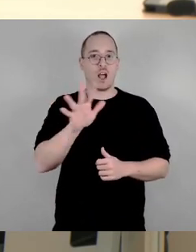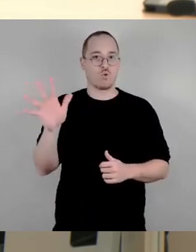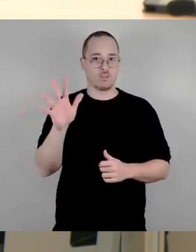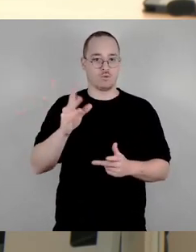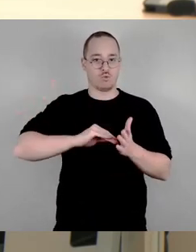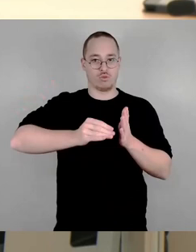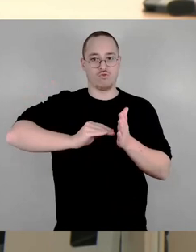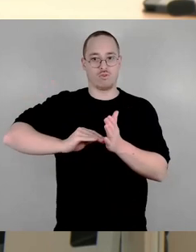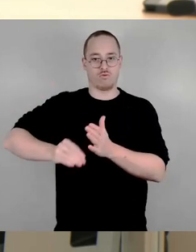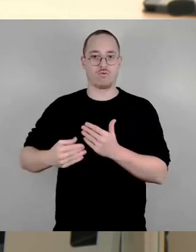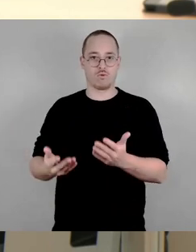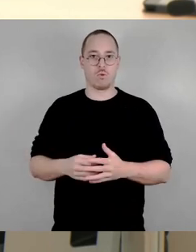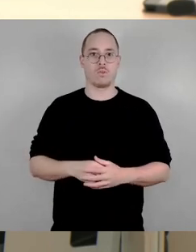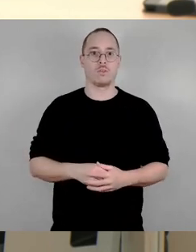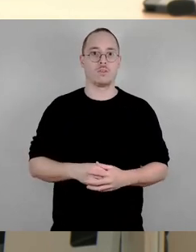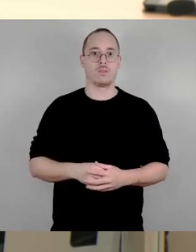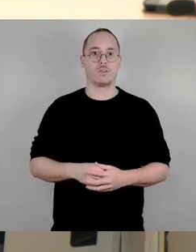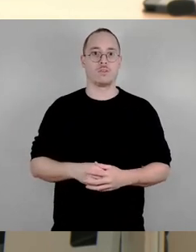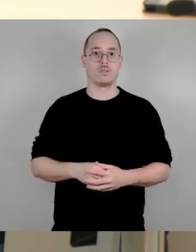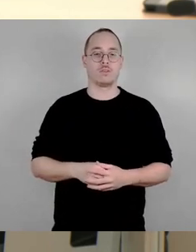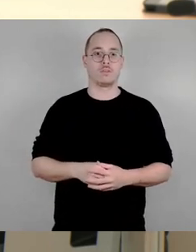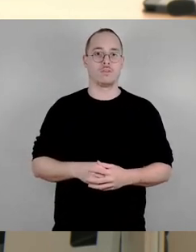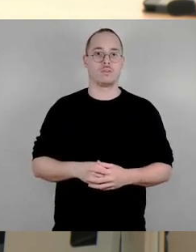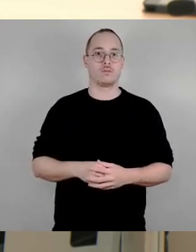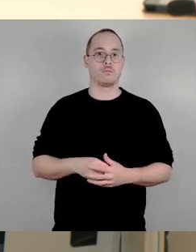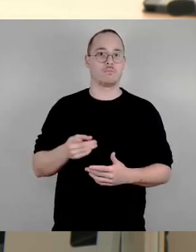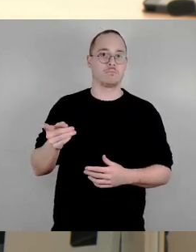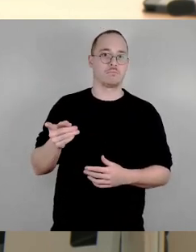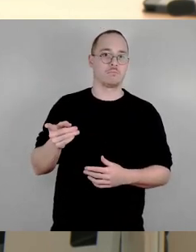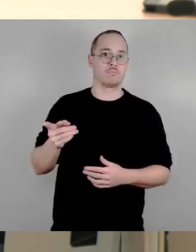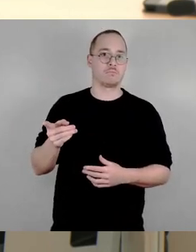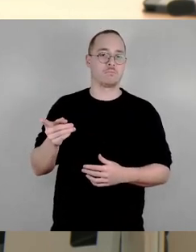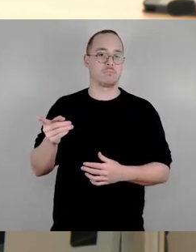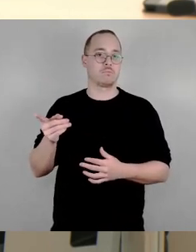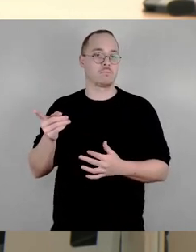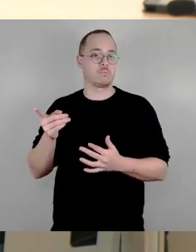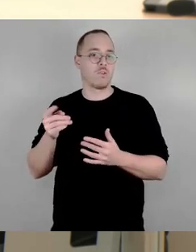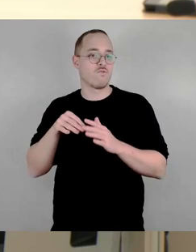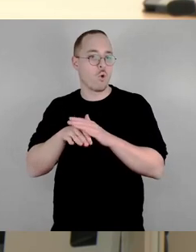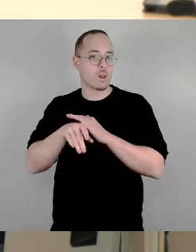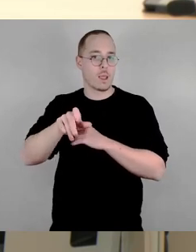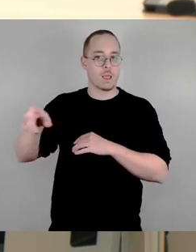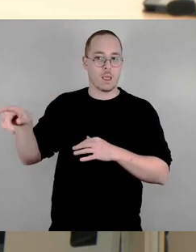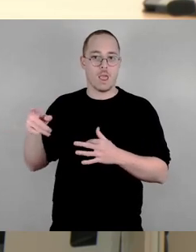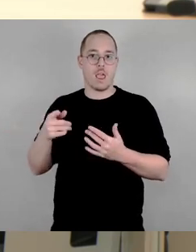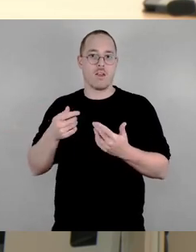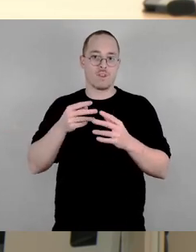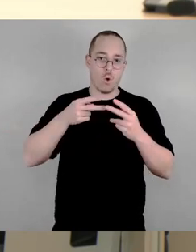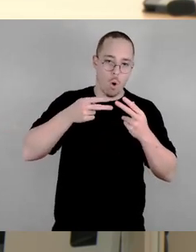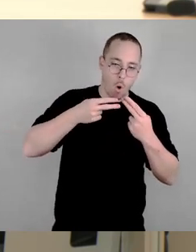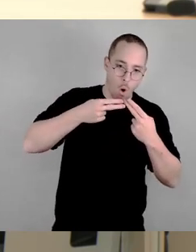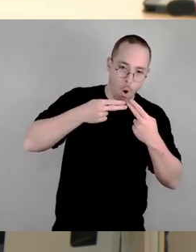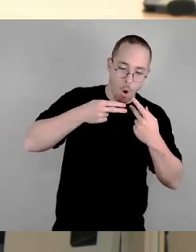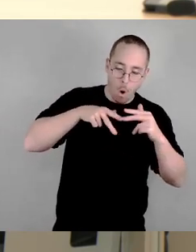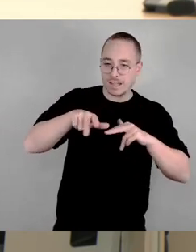Flüchtlings- und Willkommensinitiativen, aber auch Dresdner Hochschulen, der Forschungsallianz, dem Stadtverband, des DGB und der Stiftung Frauenkirche und viele